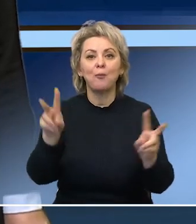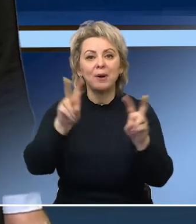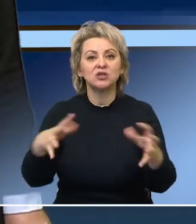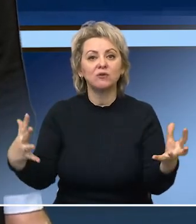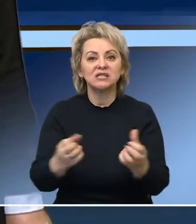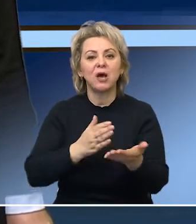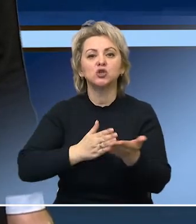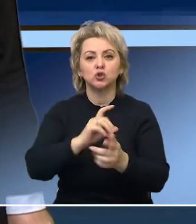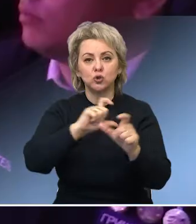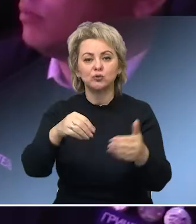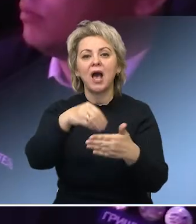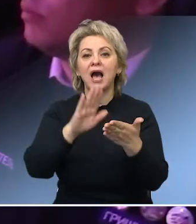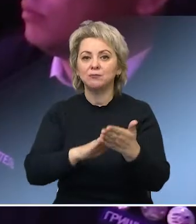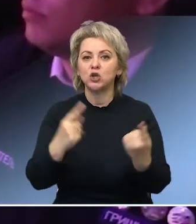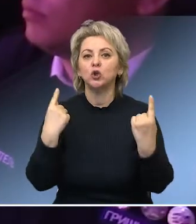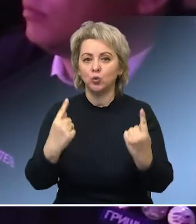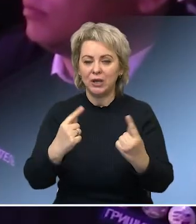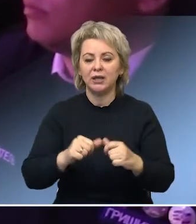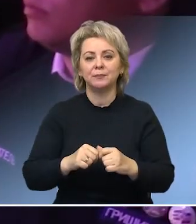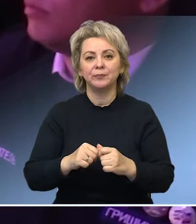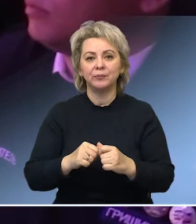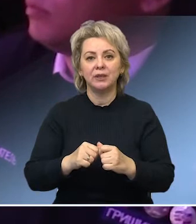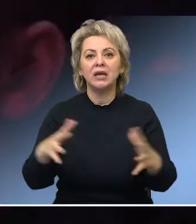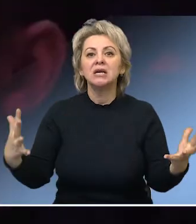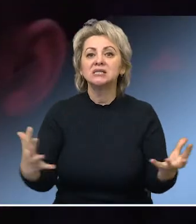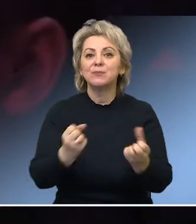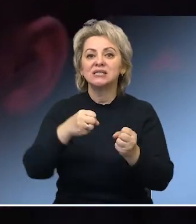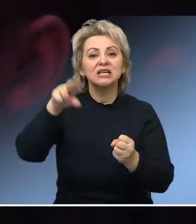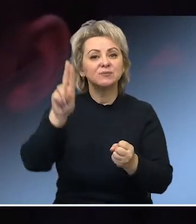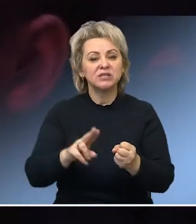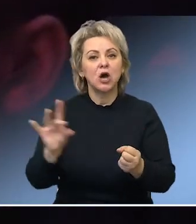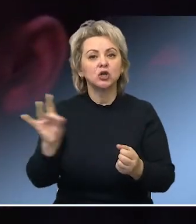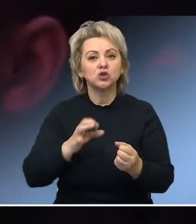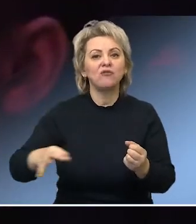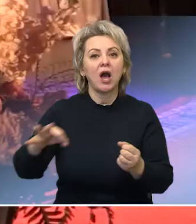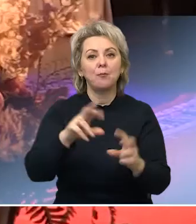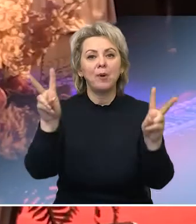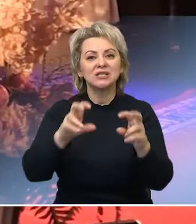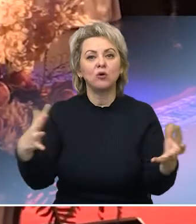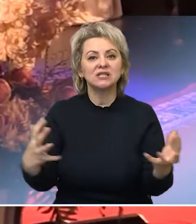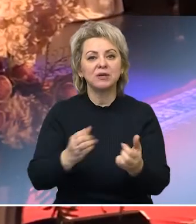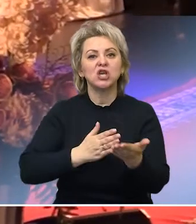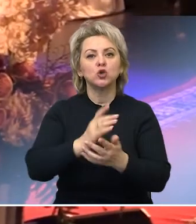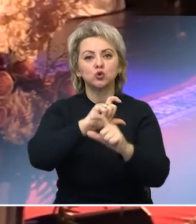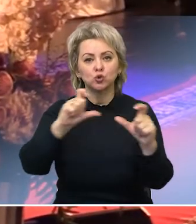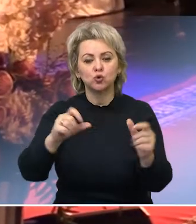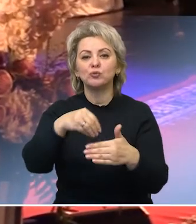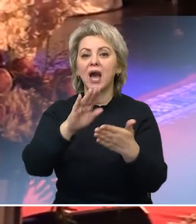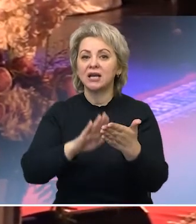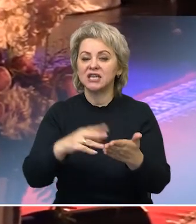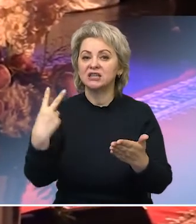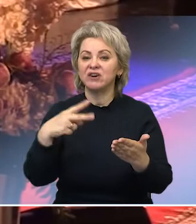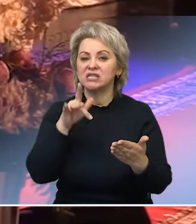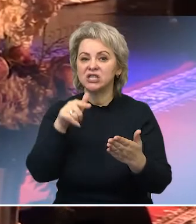отметила юбилей. Спасатели-специалисты Ростовской областной поисково-спасательной службы отметили 20-летие со дня